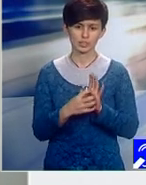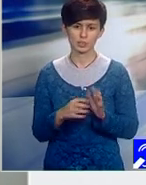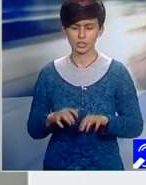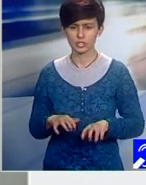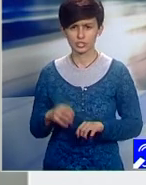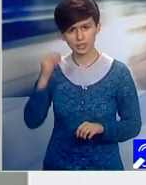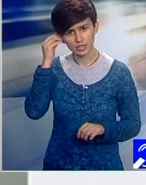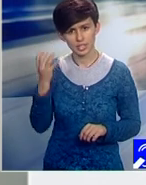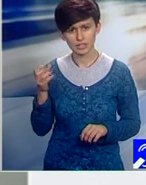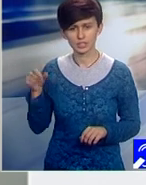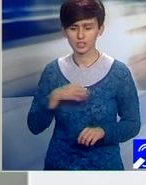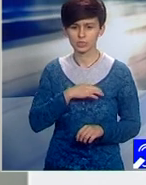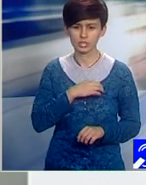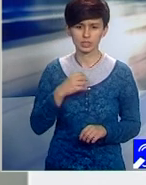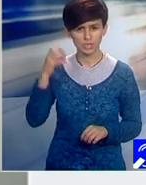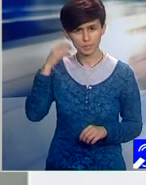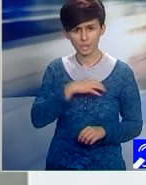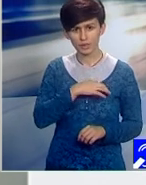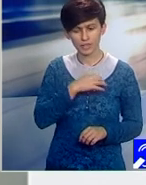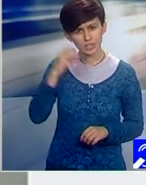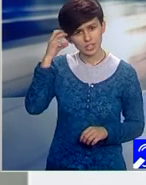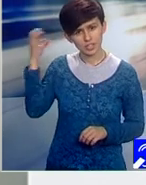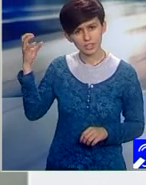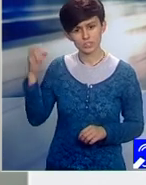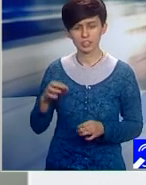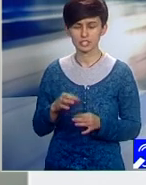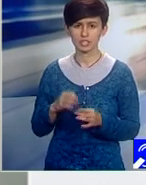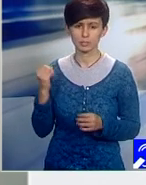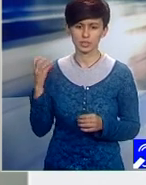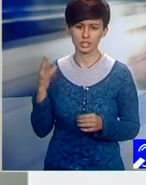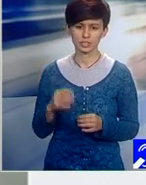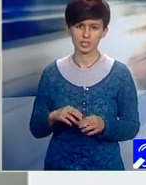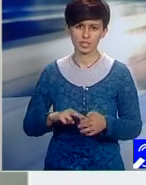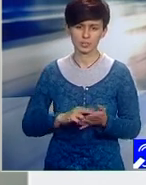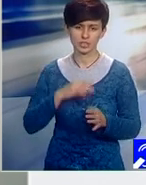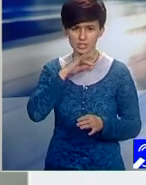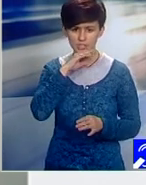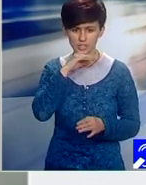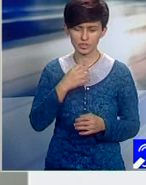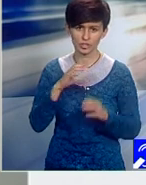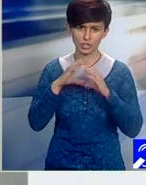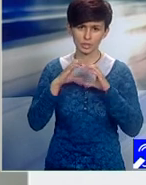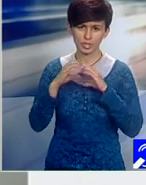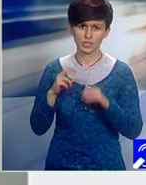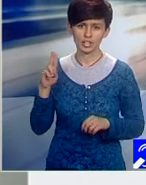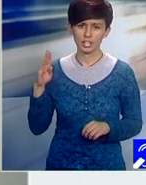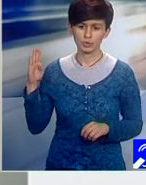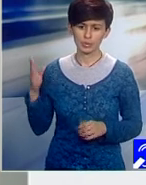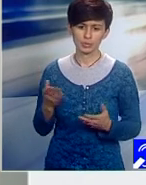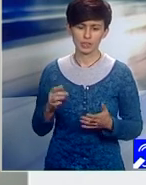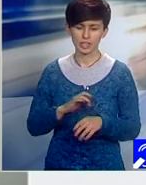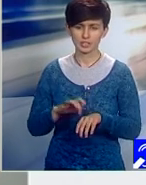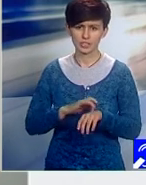creat de studenții de la Facultatea de Științe Politice Administrative și ale comunicării de la Universitatea Babes-Băiui, prin care se